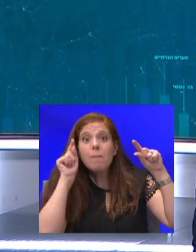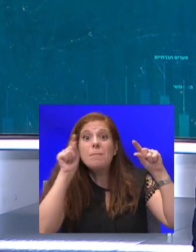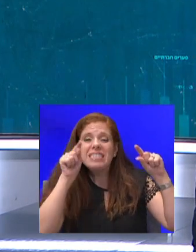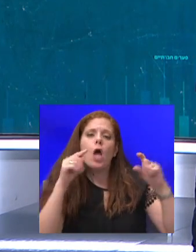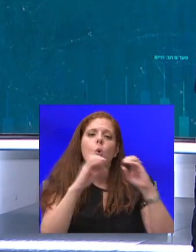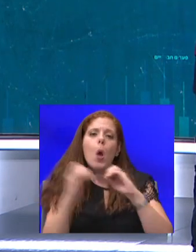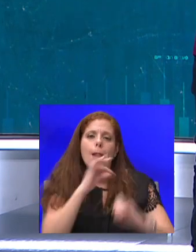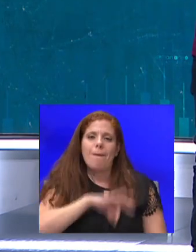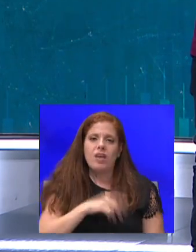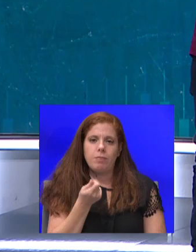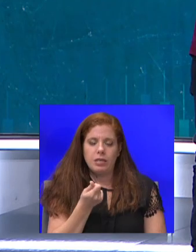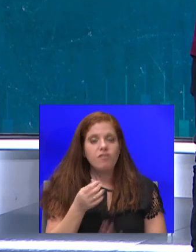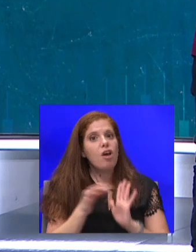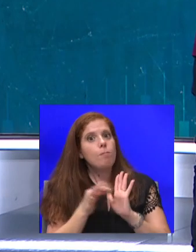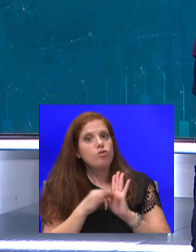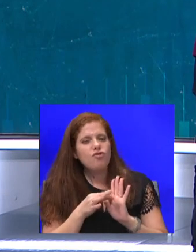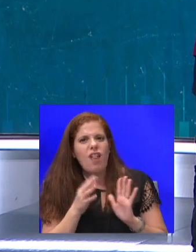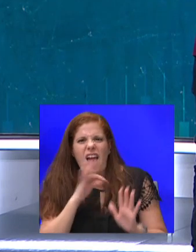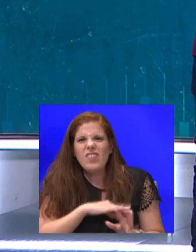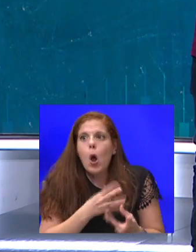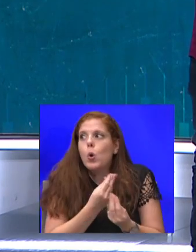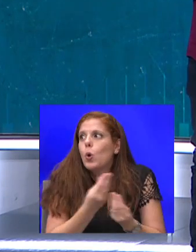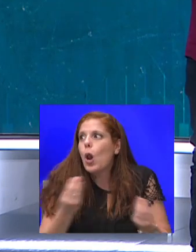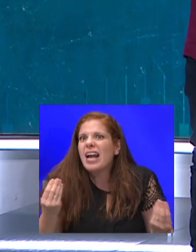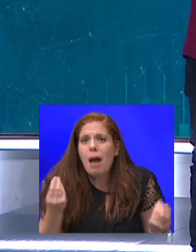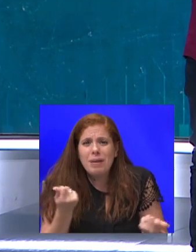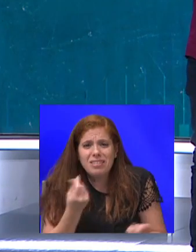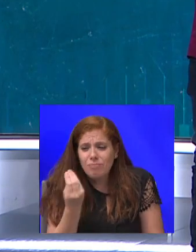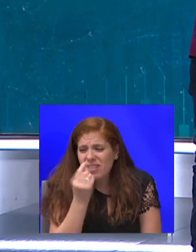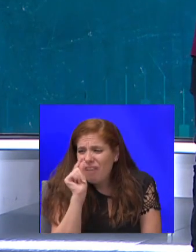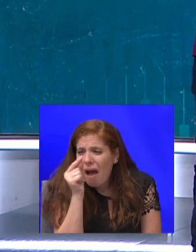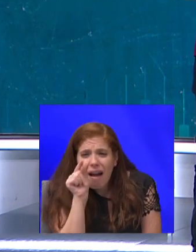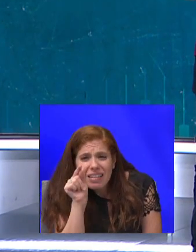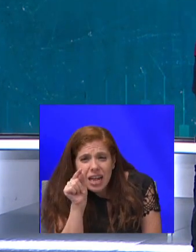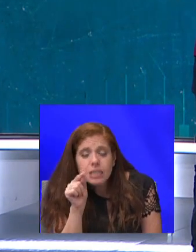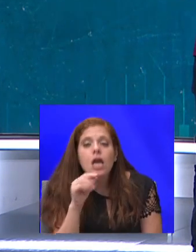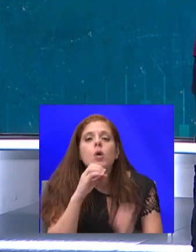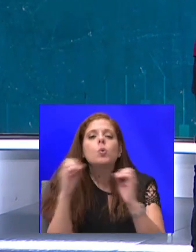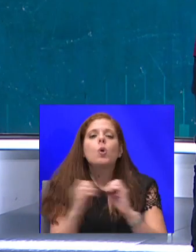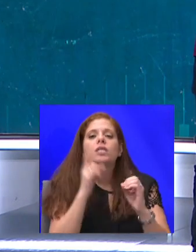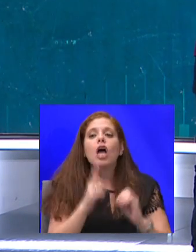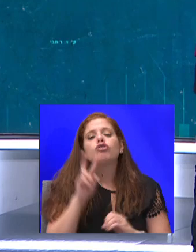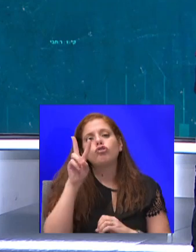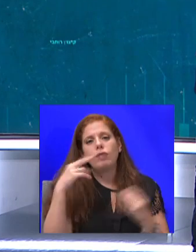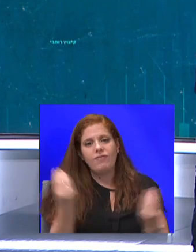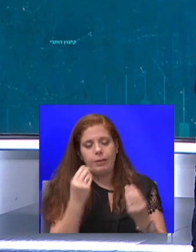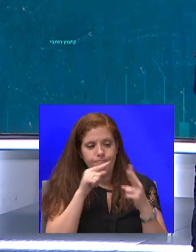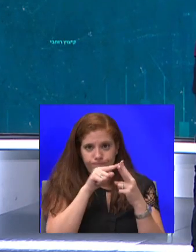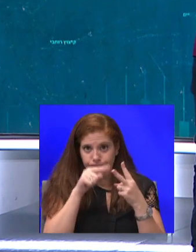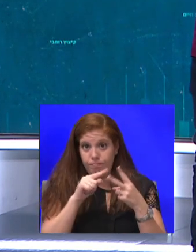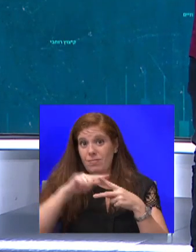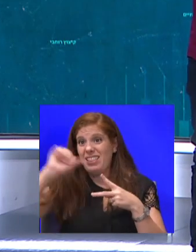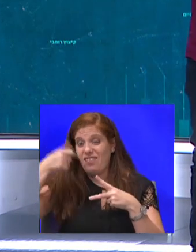להפיק כל כך הרבה כסף, מהדבר האחד הזה, גוגל צריכה להחזיק בשני דברים. דבר ראשון, דאטה. היא צריכה